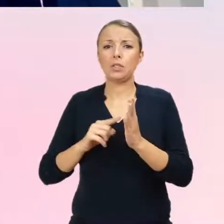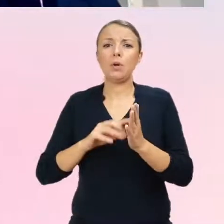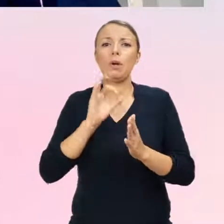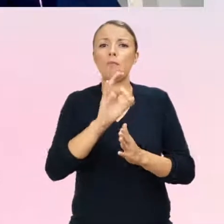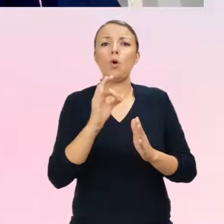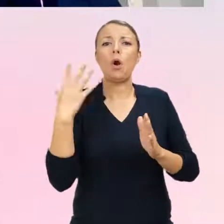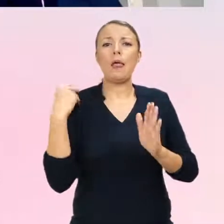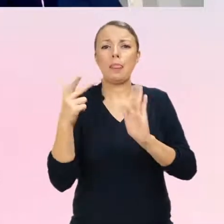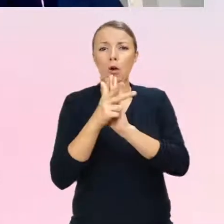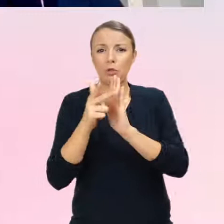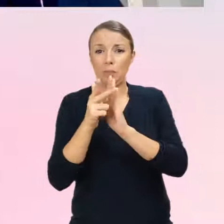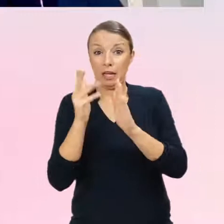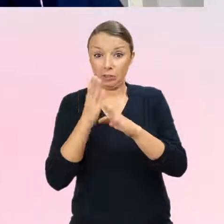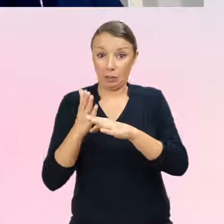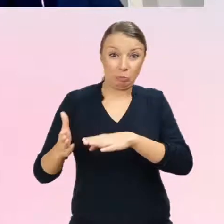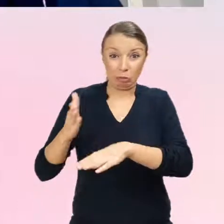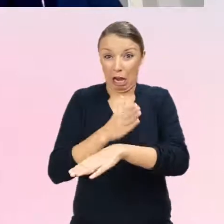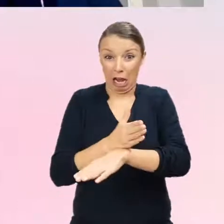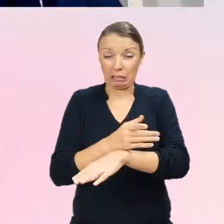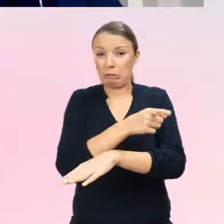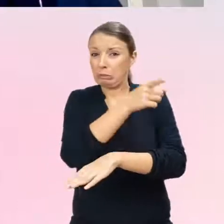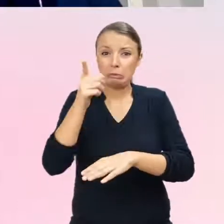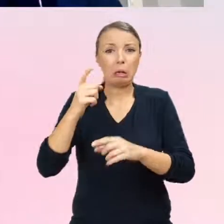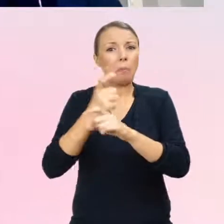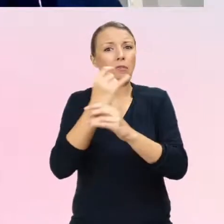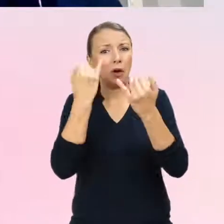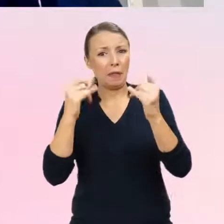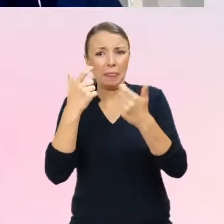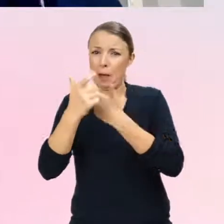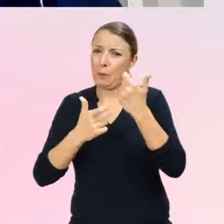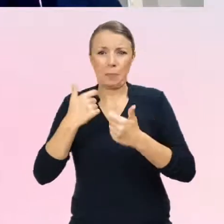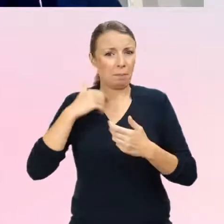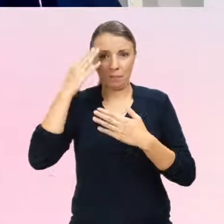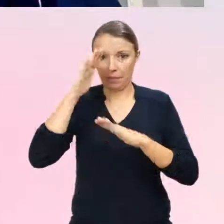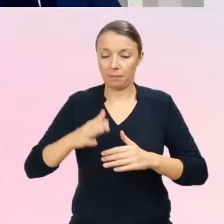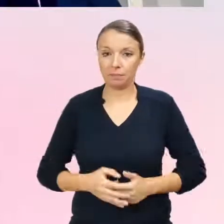pełnoletności. No i przejdźmy tak naprawdę do podstawowego